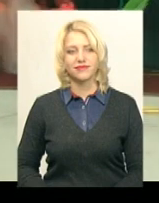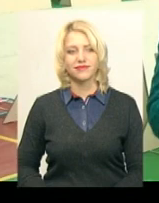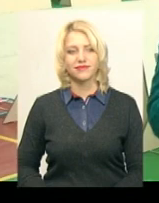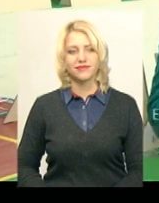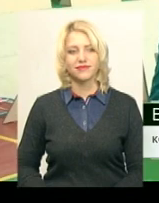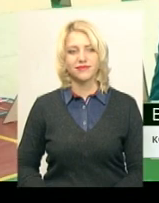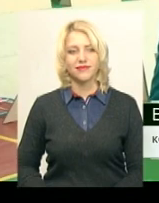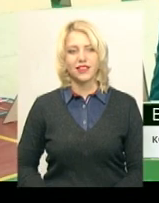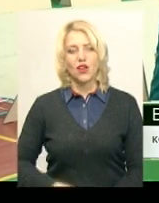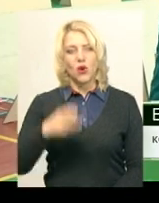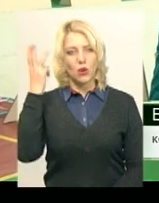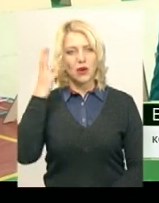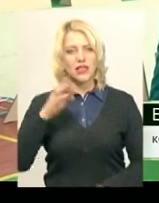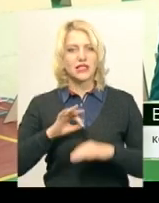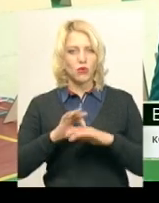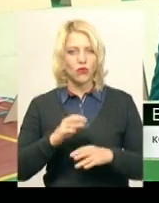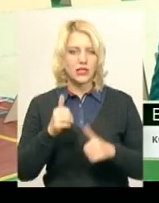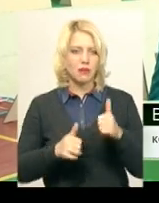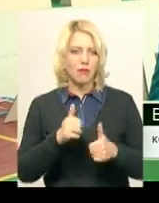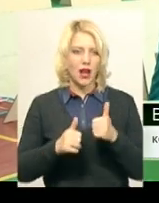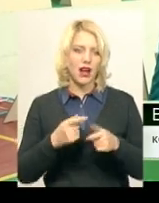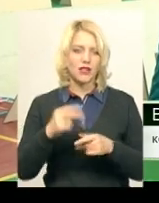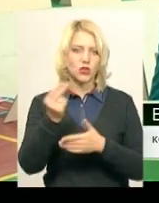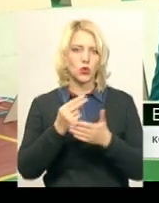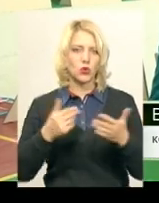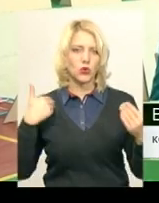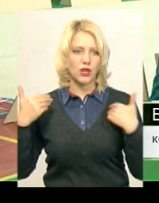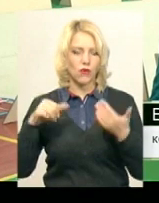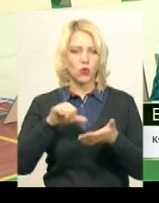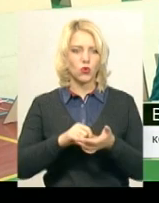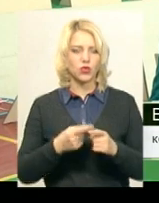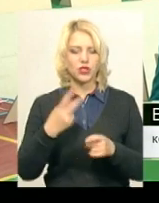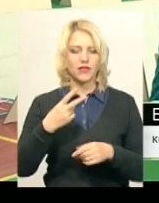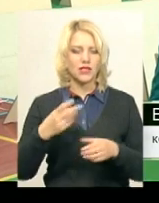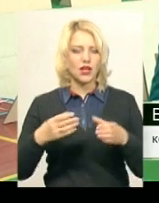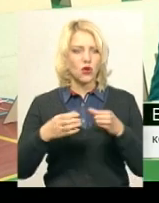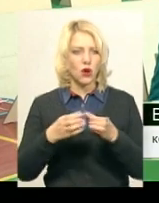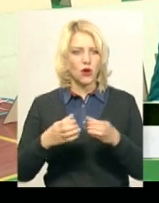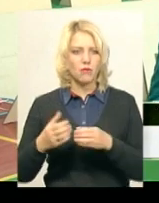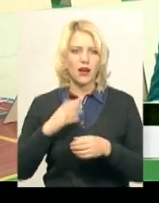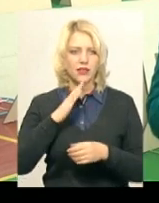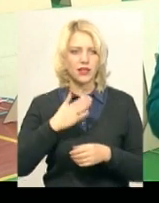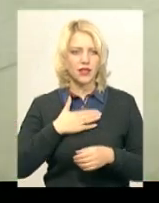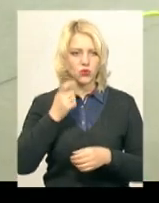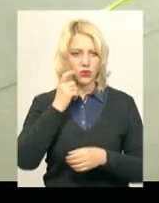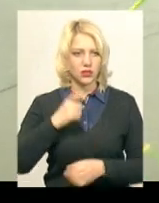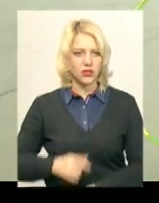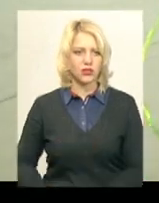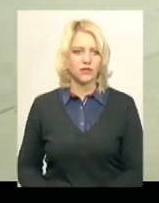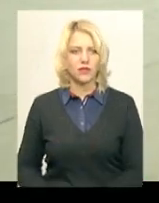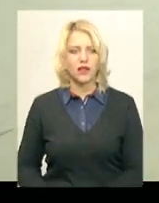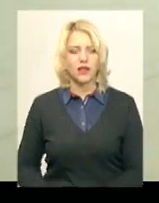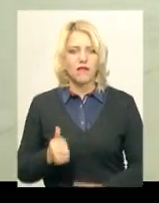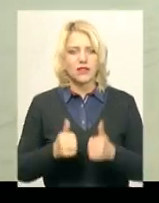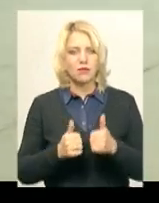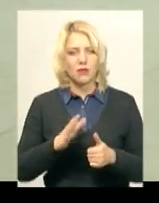«У Хмельницькому проходять змагання з художньої гімнастики. Участь беруть 22 команди з різних міст нашої країни». У змаганнях